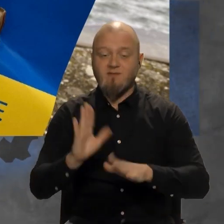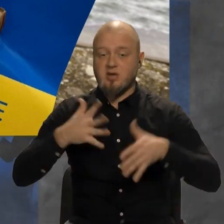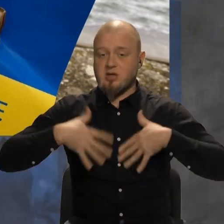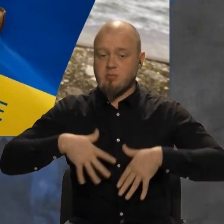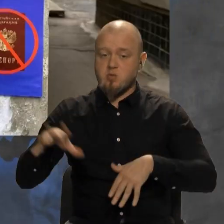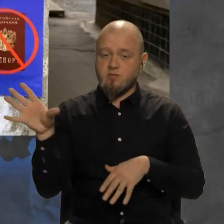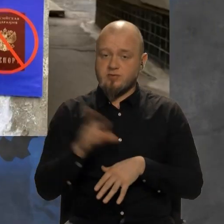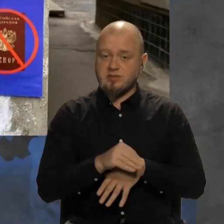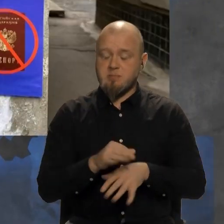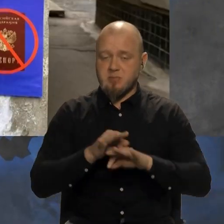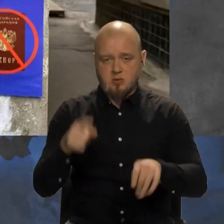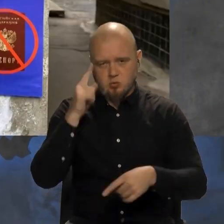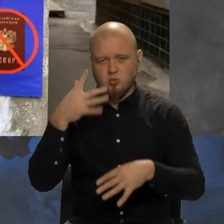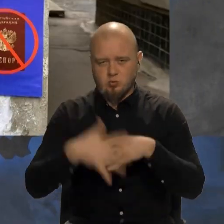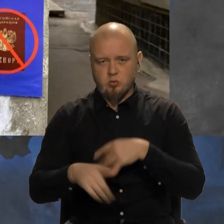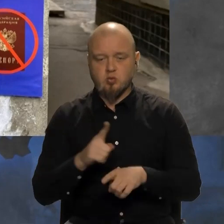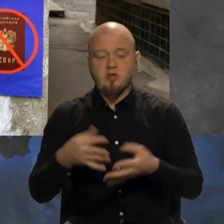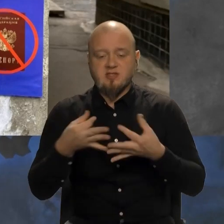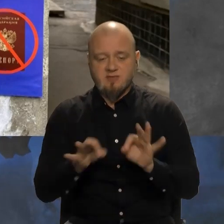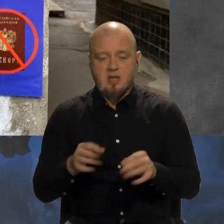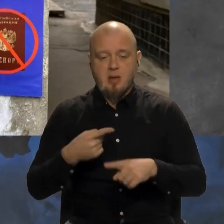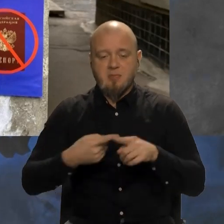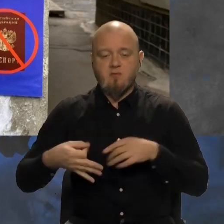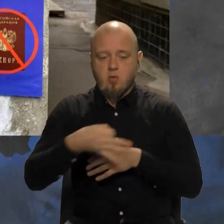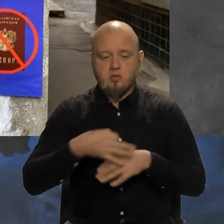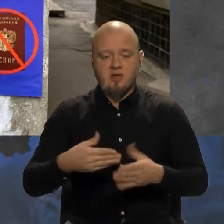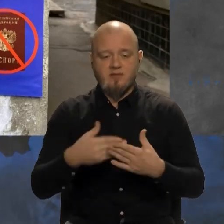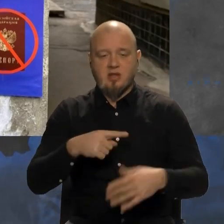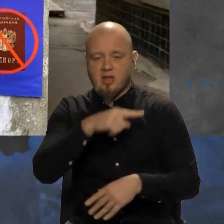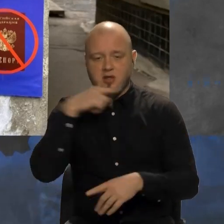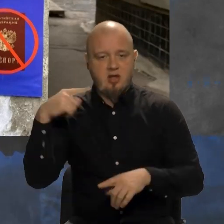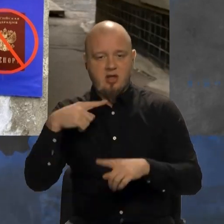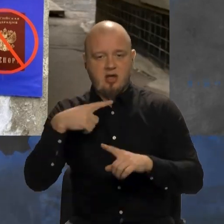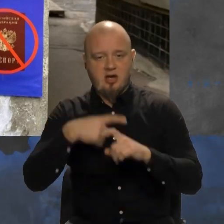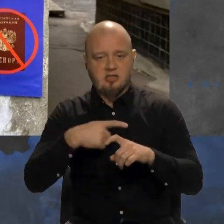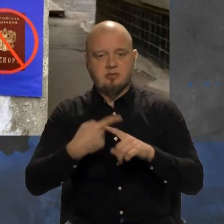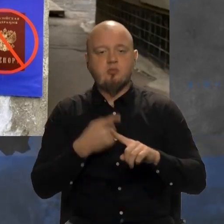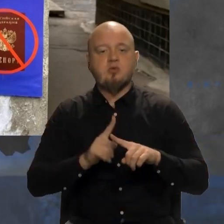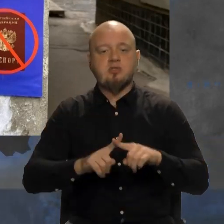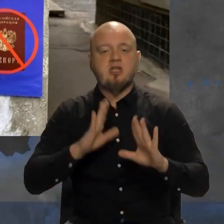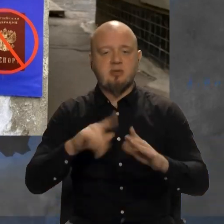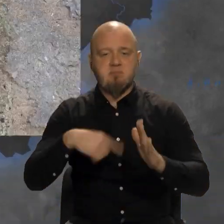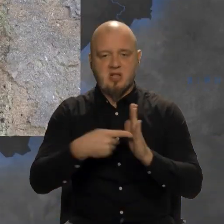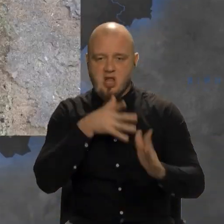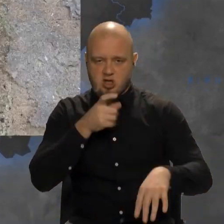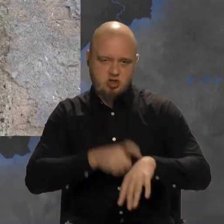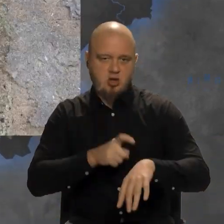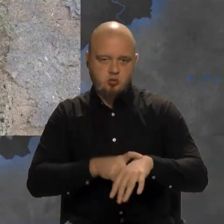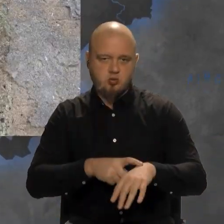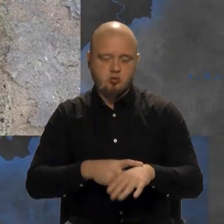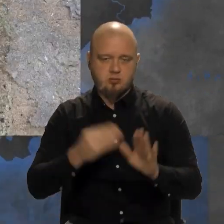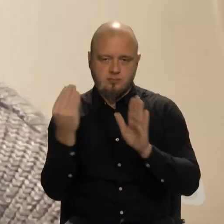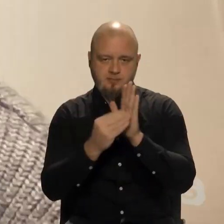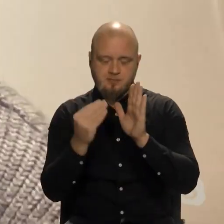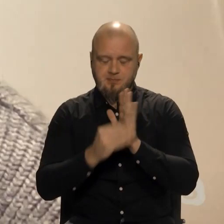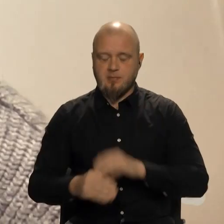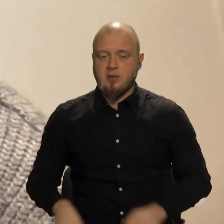Криму всі прекрасно розуміють, що звільнення півострову від расизму – це лише питання часу. Йдеться в повідомленні.